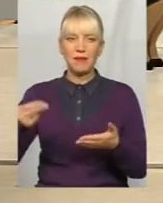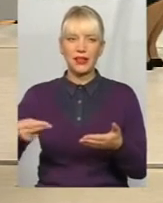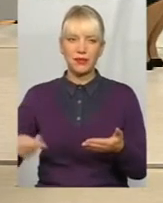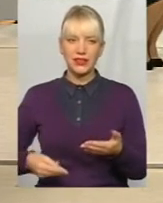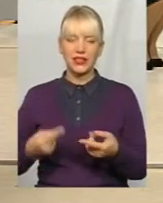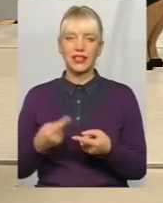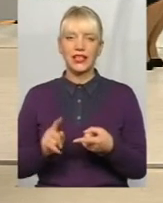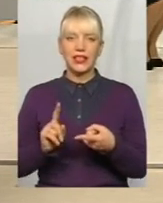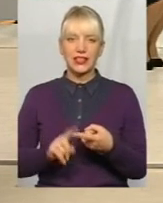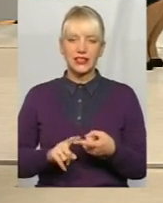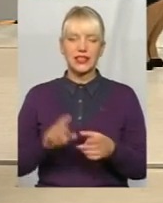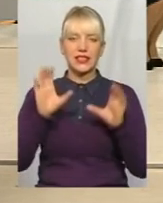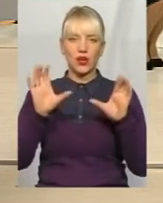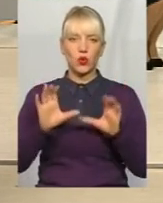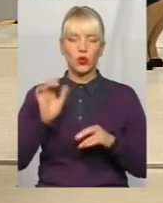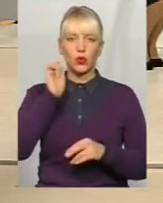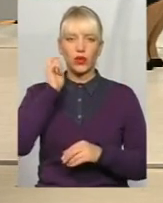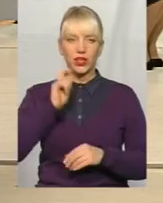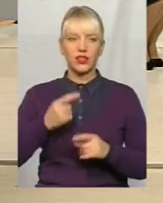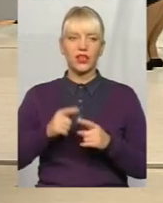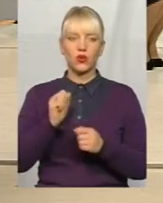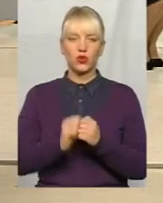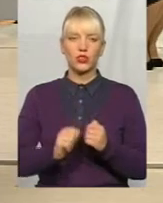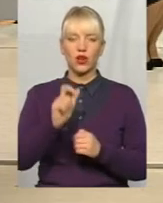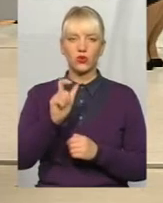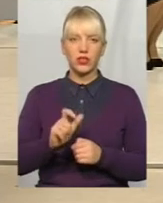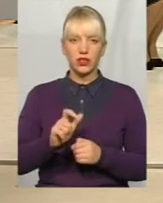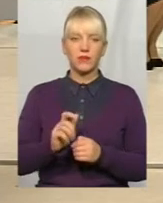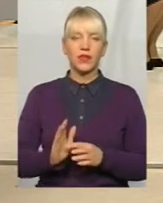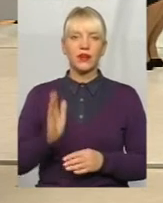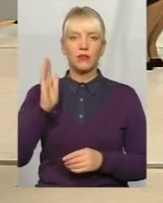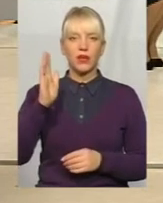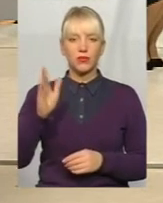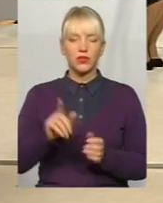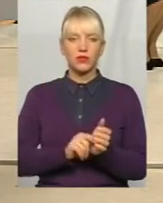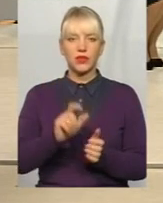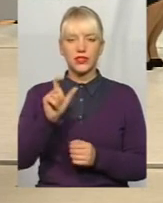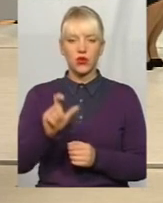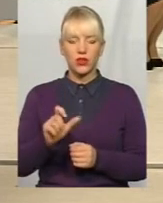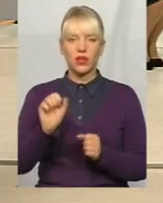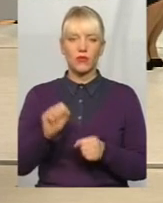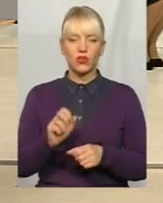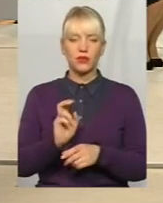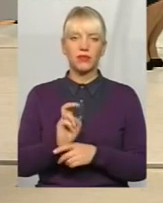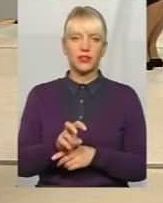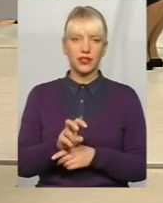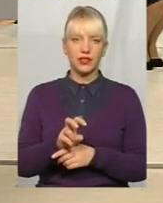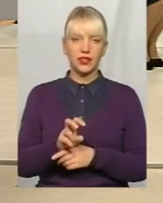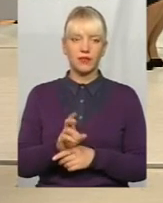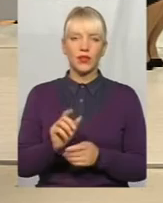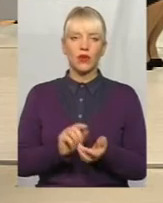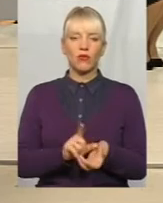і це кожна людина, майбутній пенсіонер може підійти, в